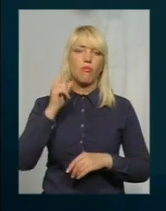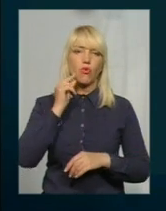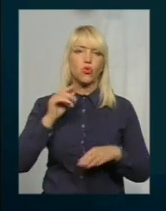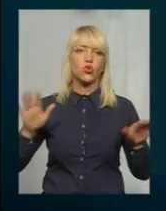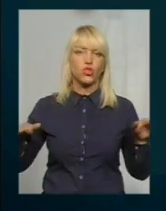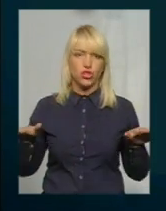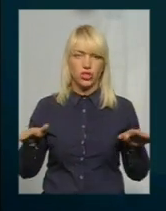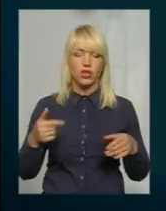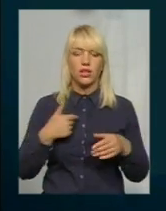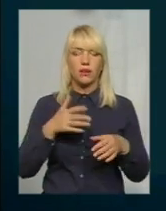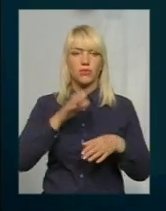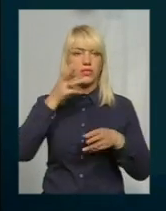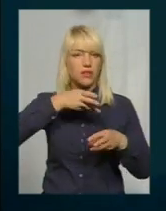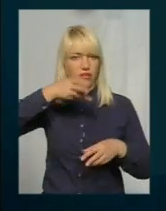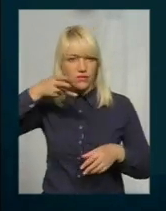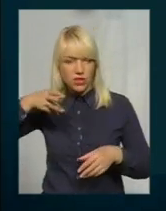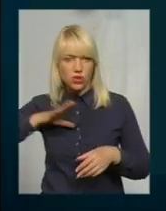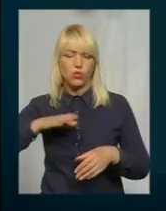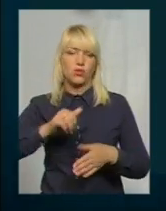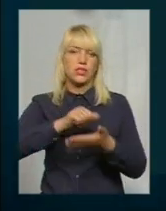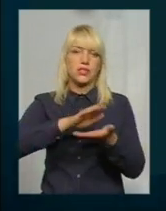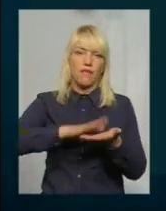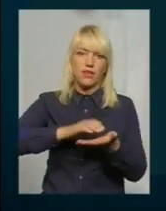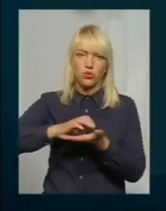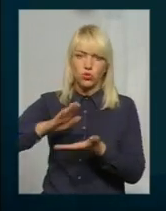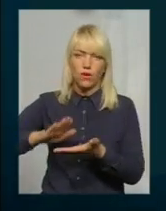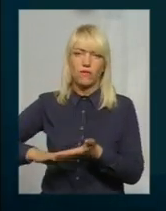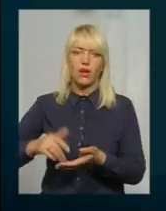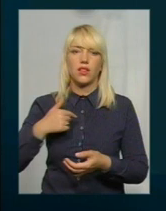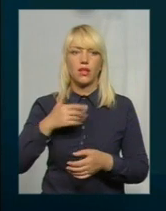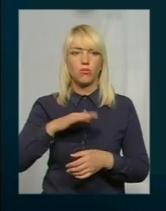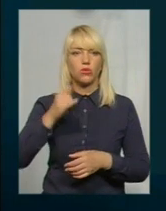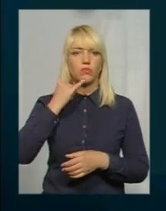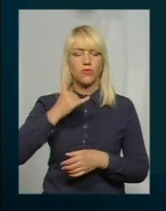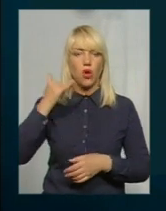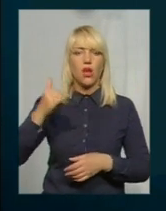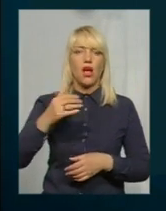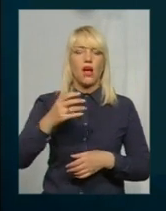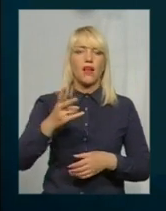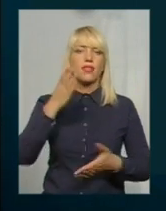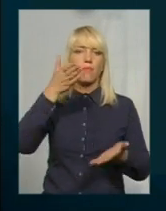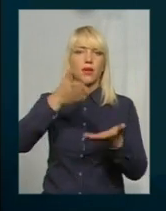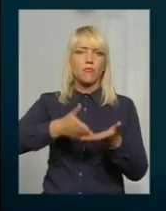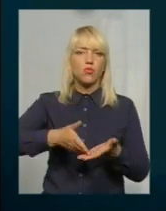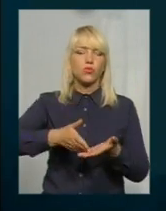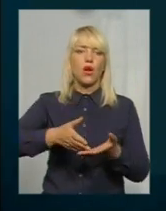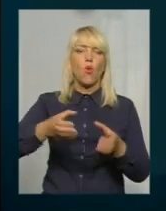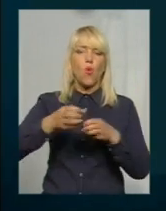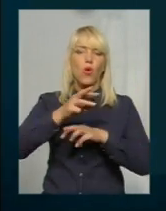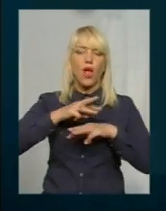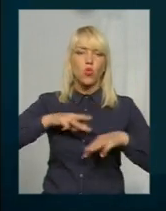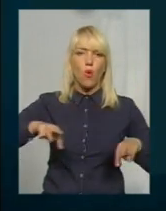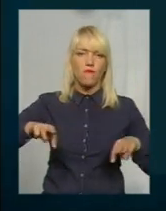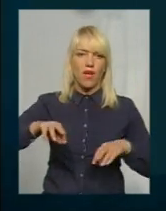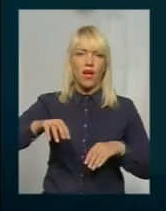зафіксували, зняли відео. Після цього я зробив змінок на гарячу урядову лінію. Що рекомендую робити